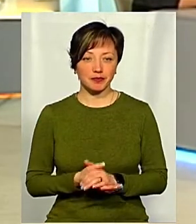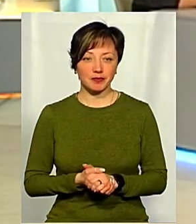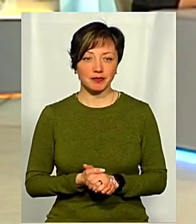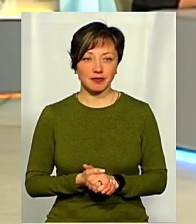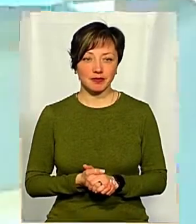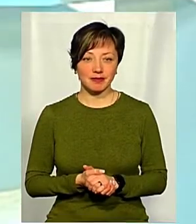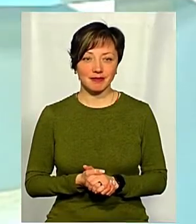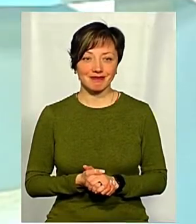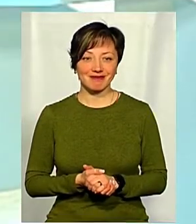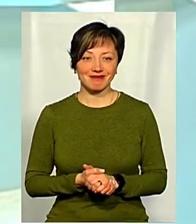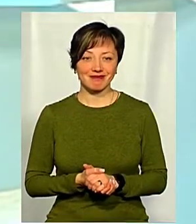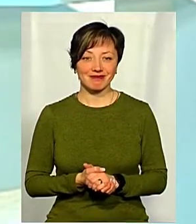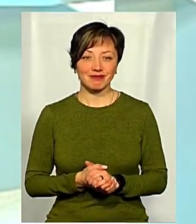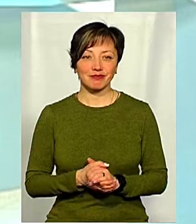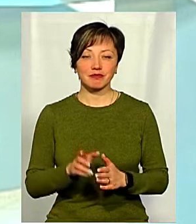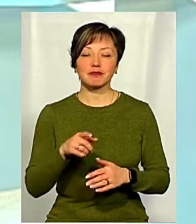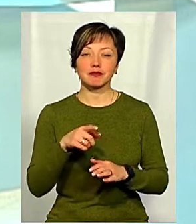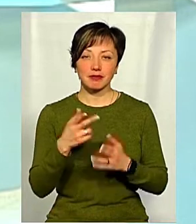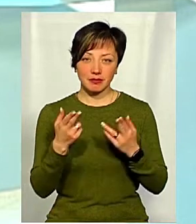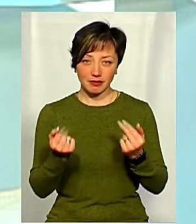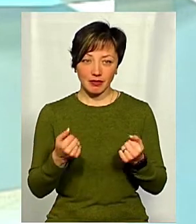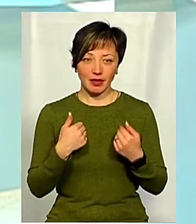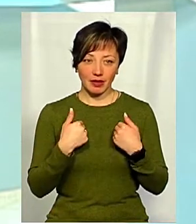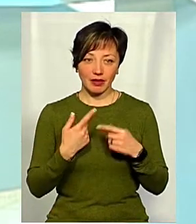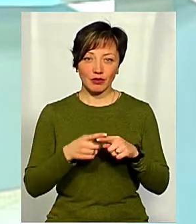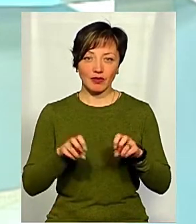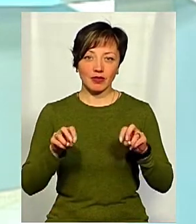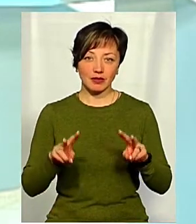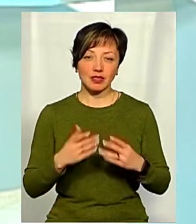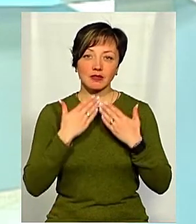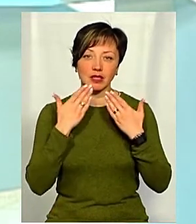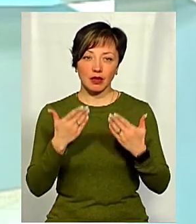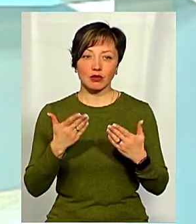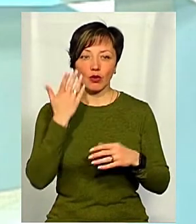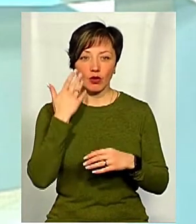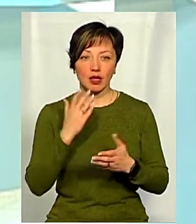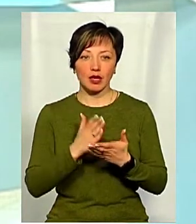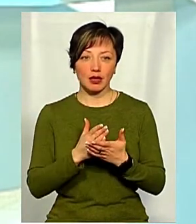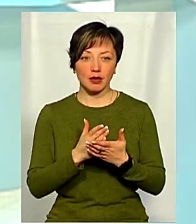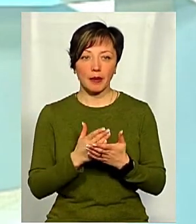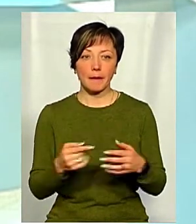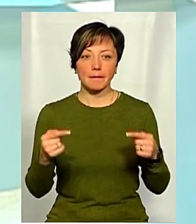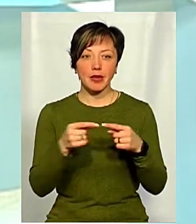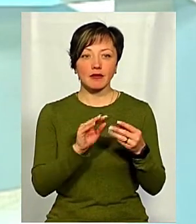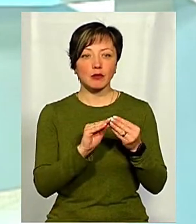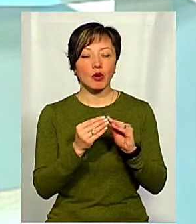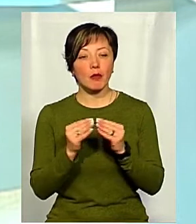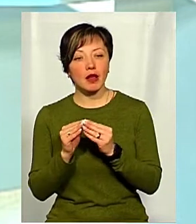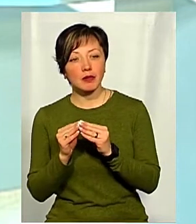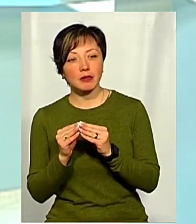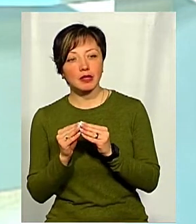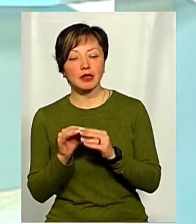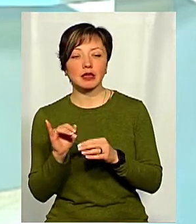То питання до мене, так. Так, так. Ну, звісно, я є той фахівець, до якого звертаються, коли є певні проблеми